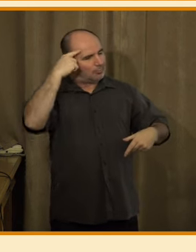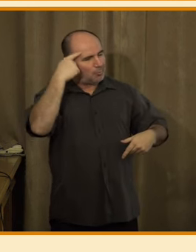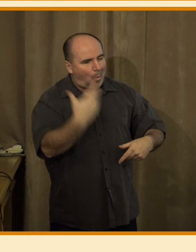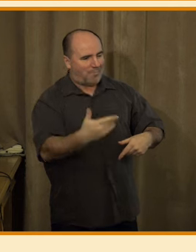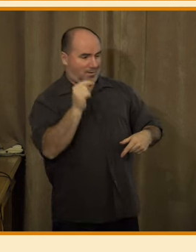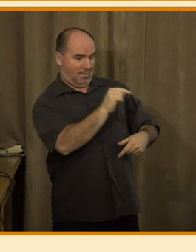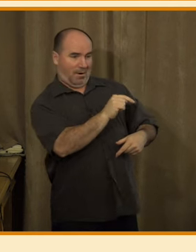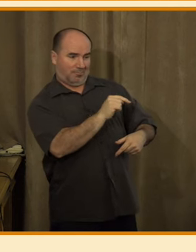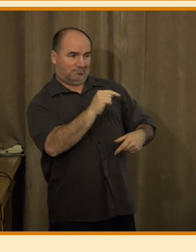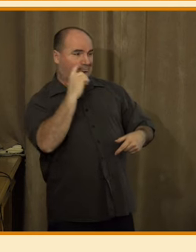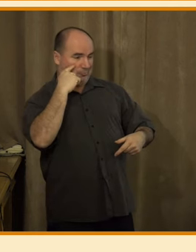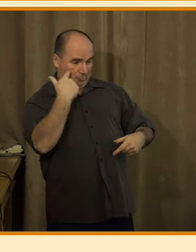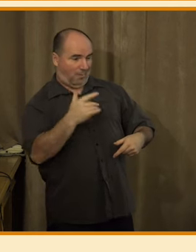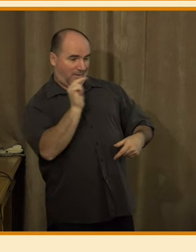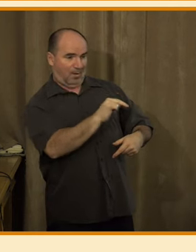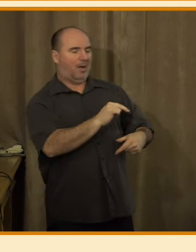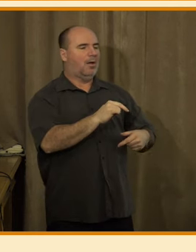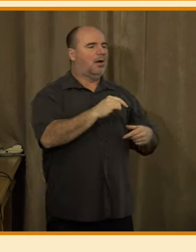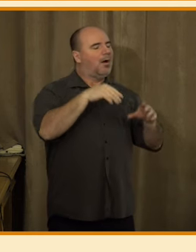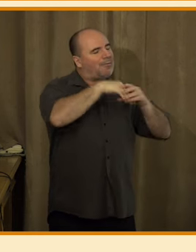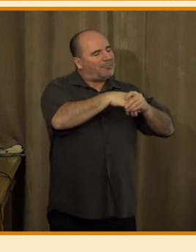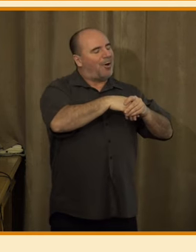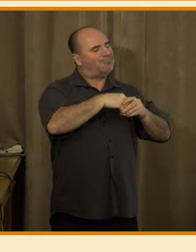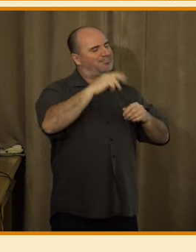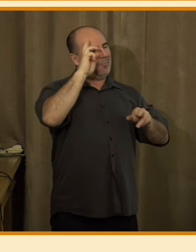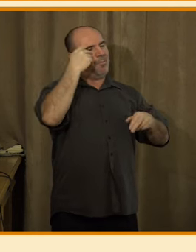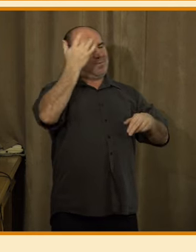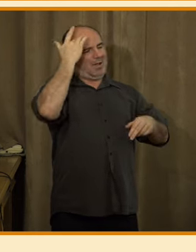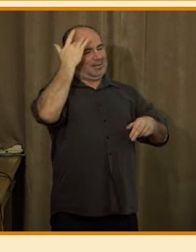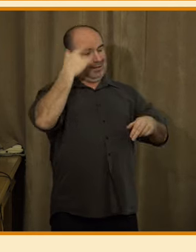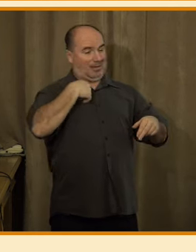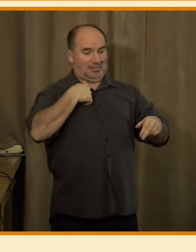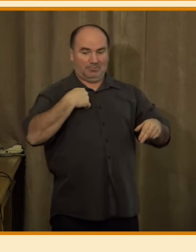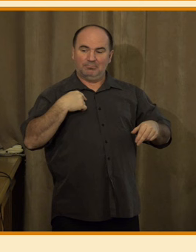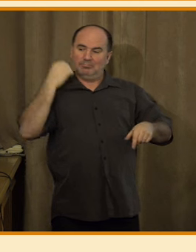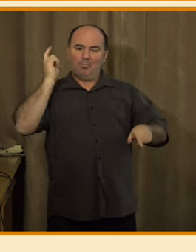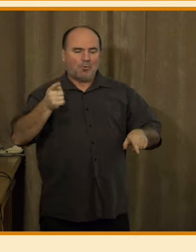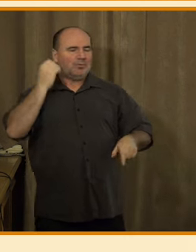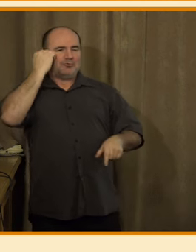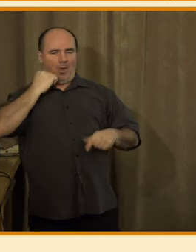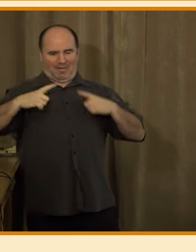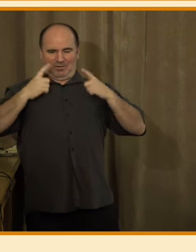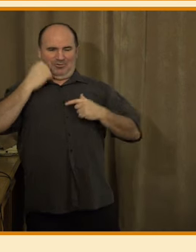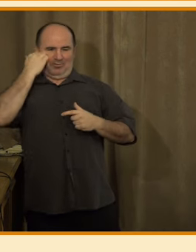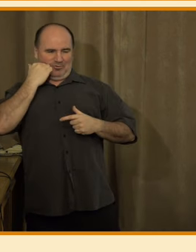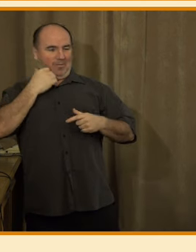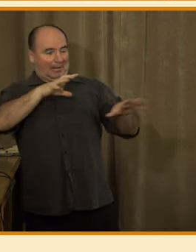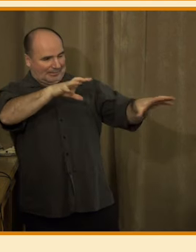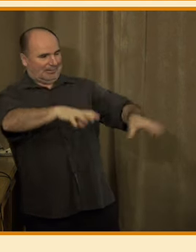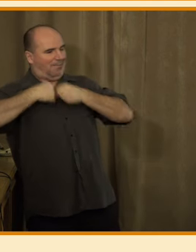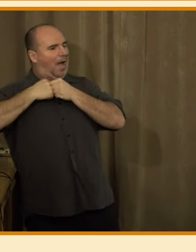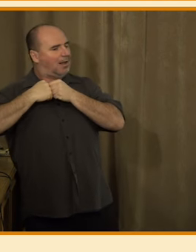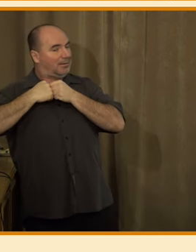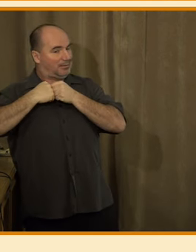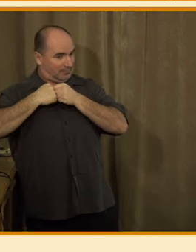prvky umělé inteligence schvaluje člověk editor. A tady vidíte, že člověk a